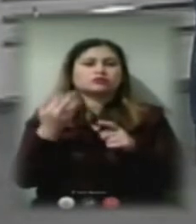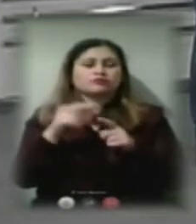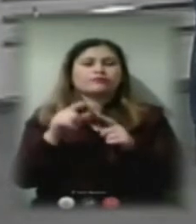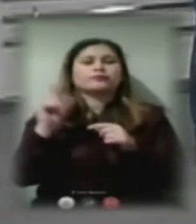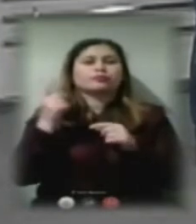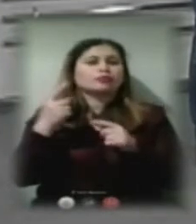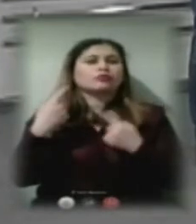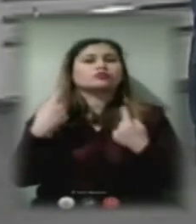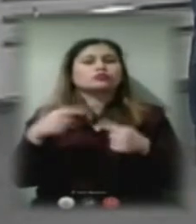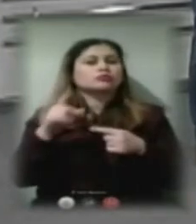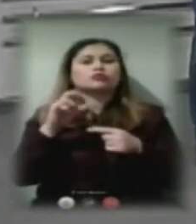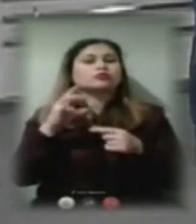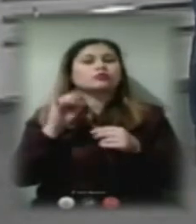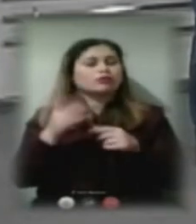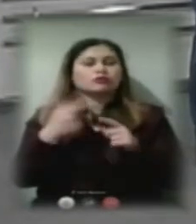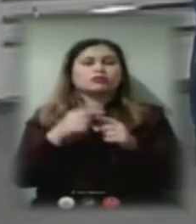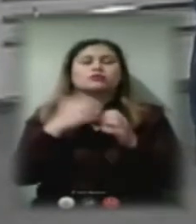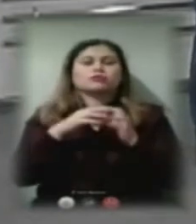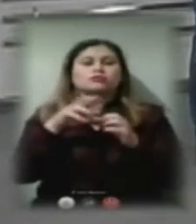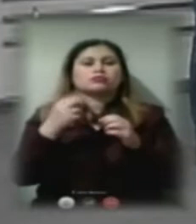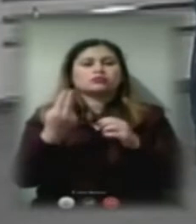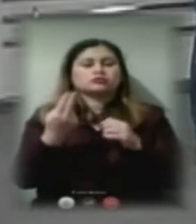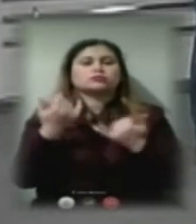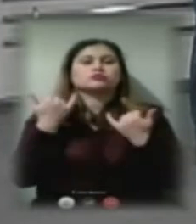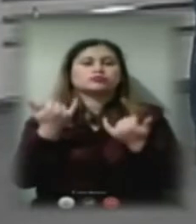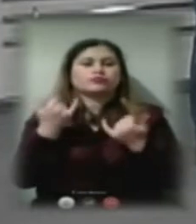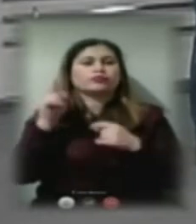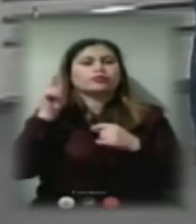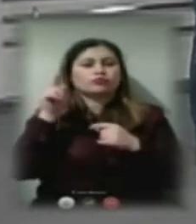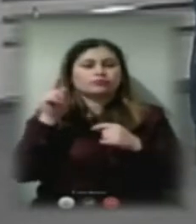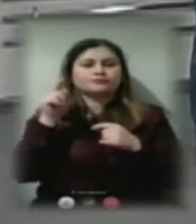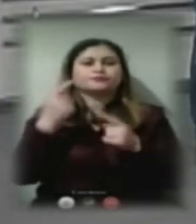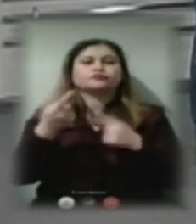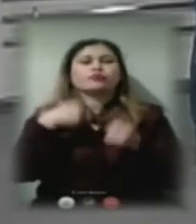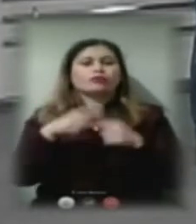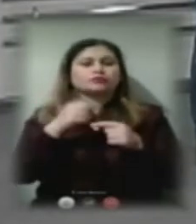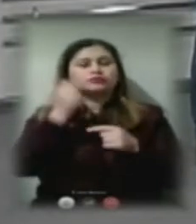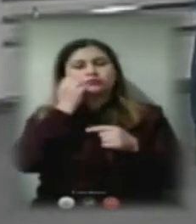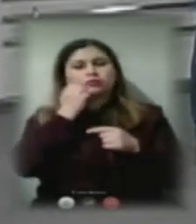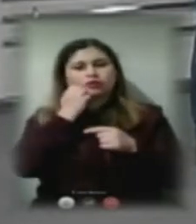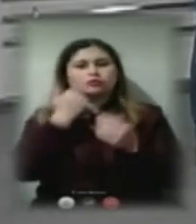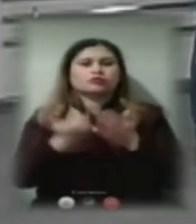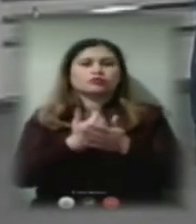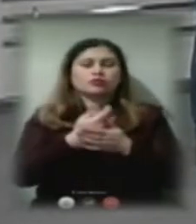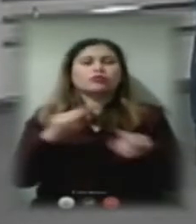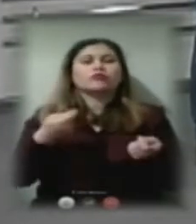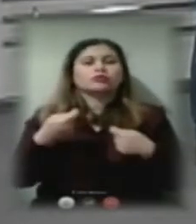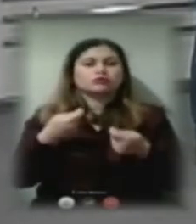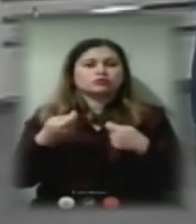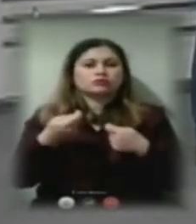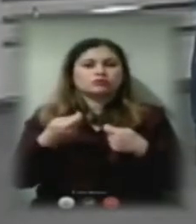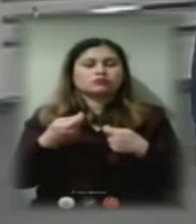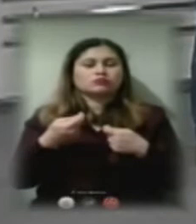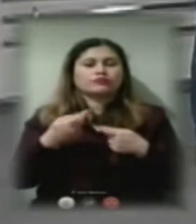у нас з «Херсонської ТЕЦ». Зараз туди повернувся старий новий керівник. Але